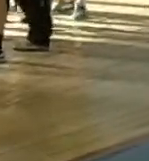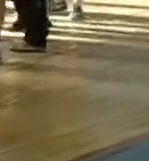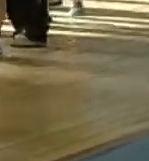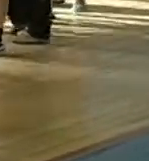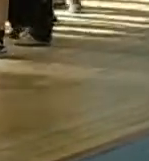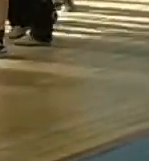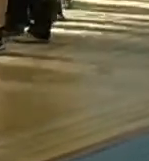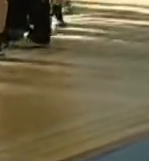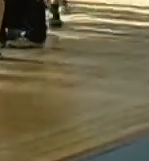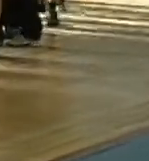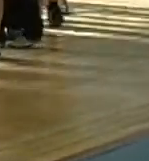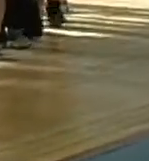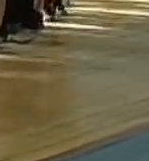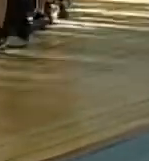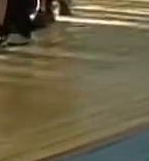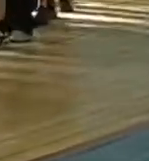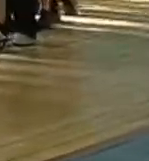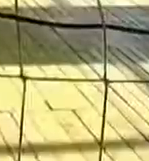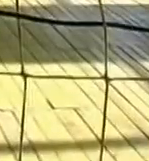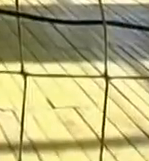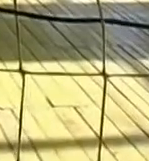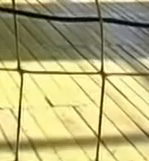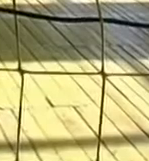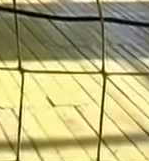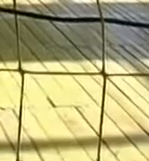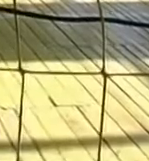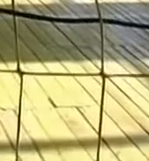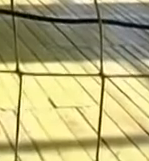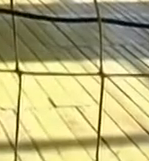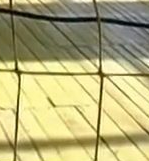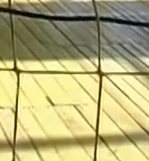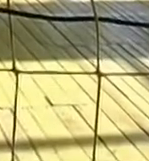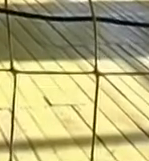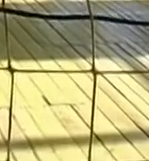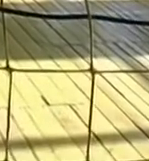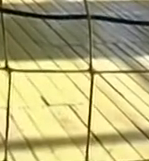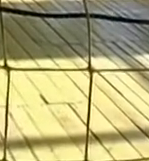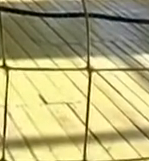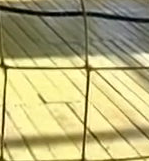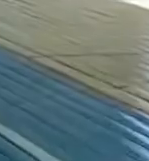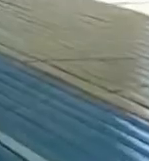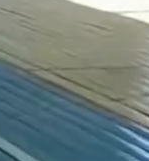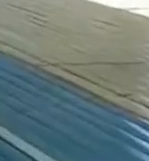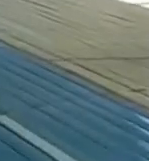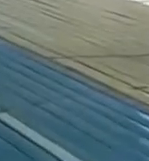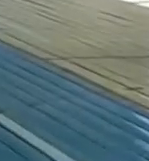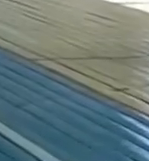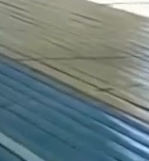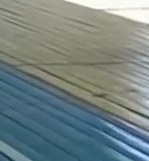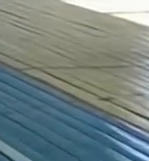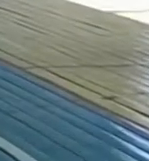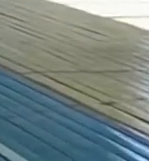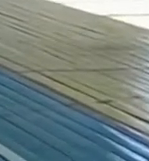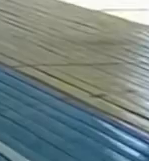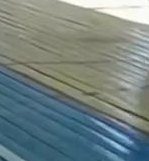Ятрань – переможець відкритого чемпіонату міста з гандболу. Змагання традиційно проходило у залі спортивної школи номер два.